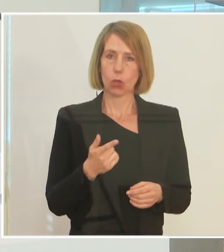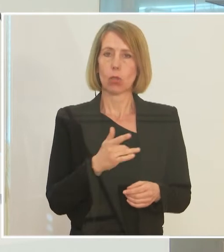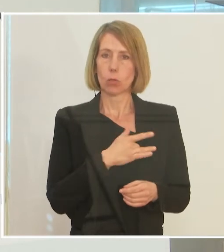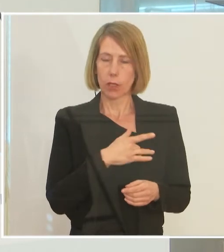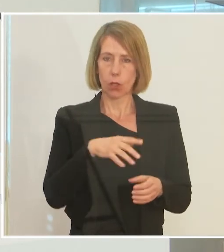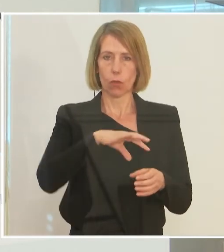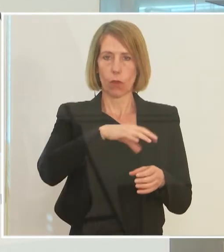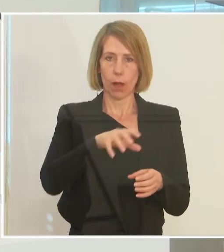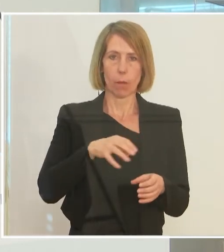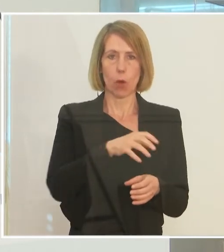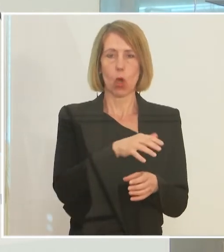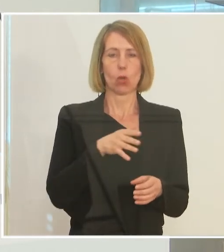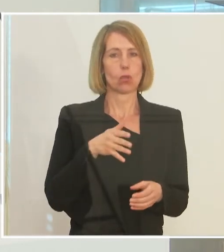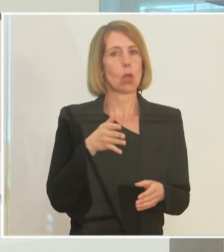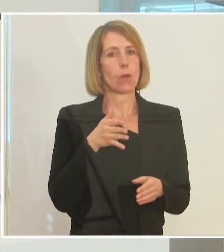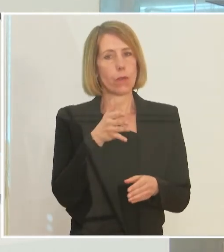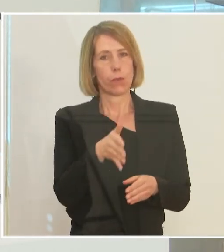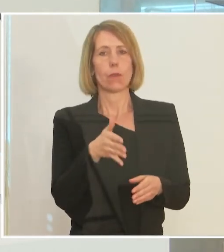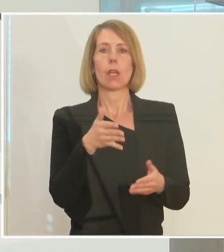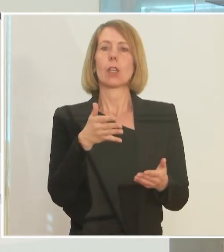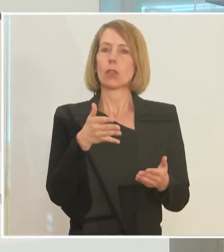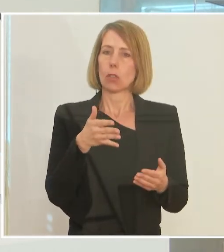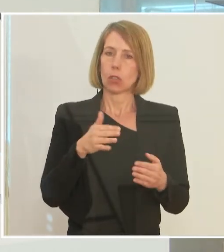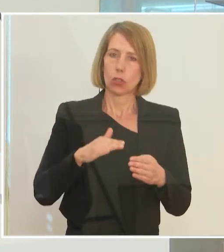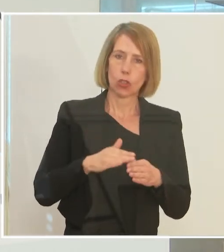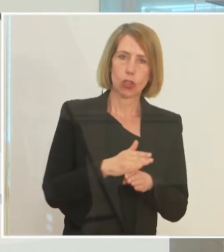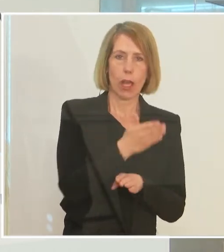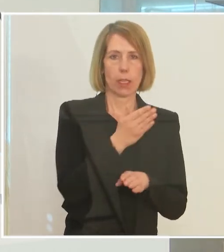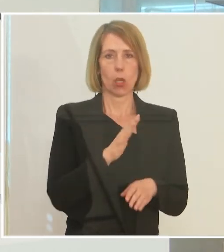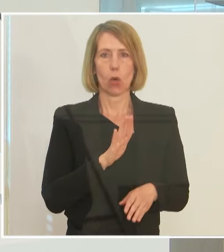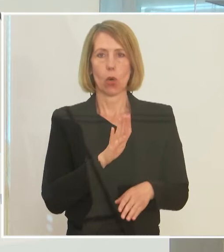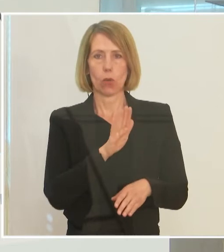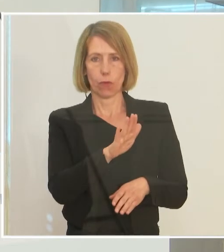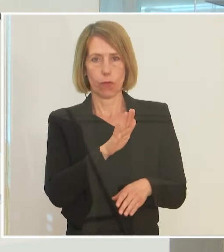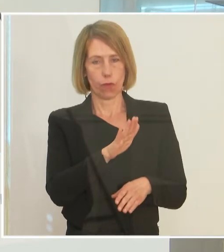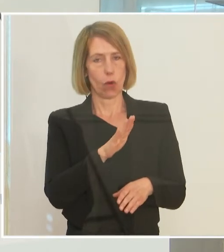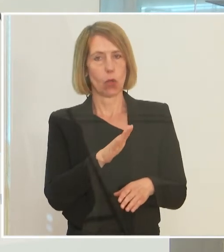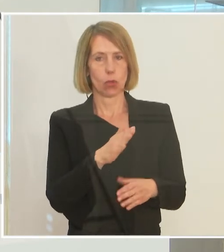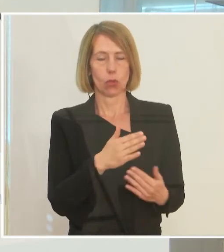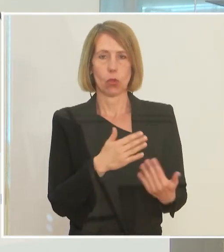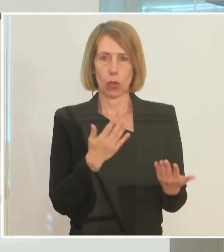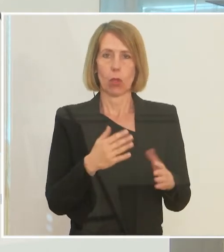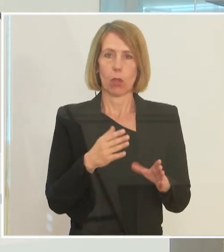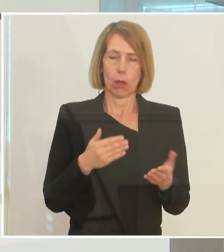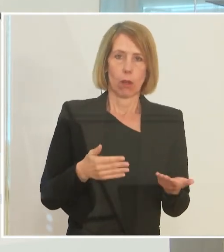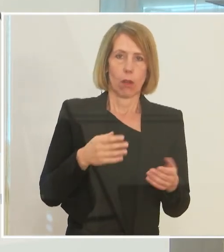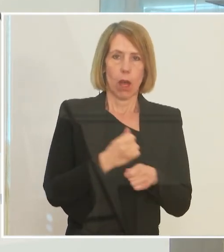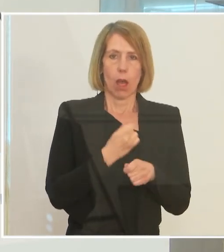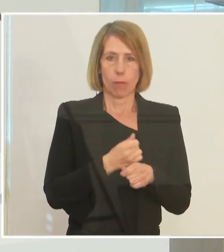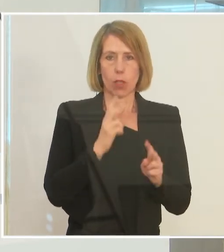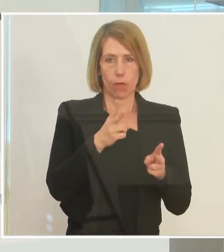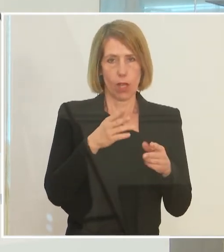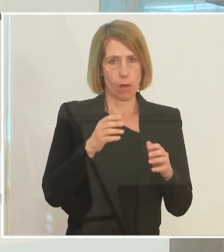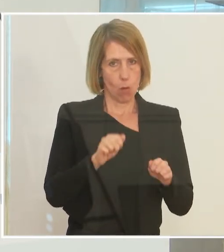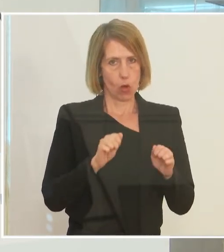eine Steigerung ihrer Auslastung möglich sein. Es wird natürlich, wie